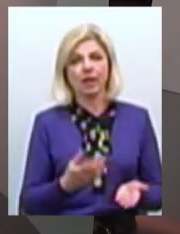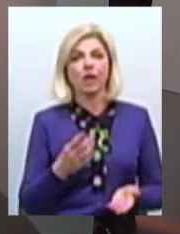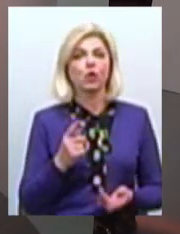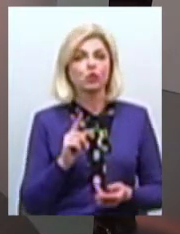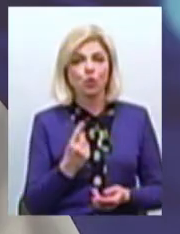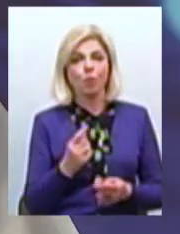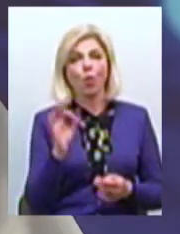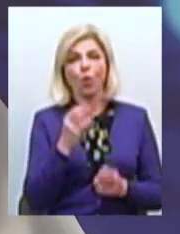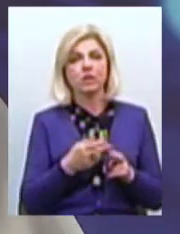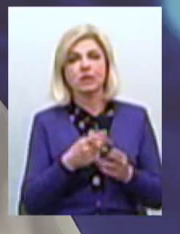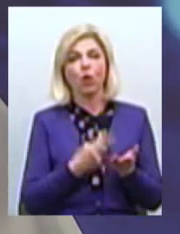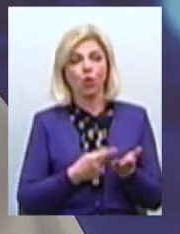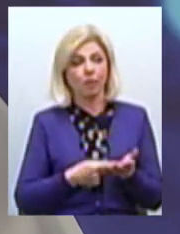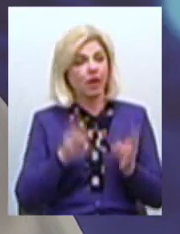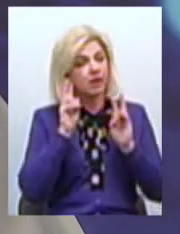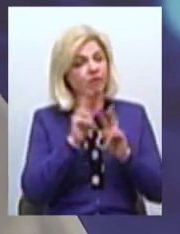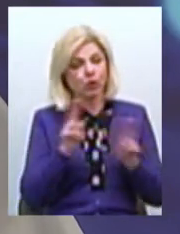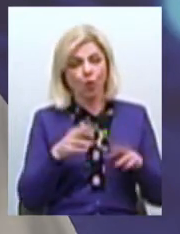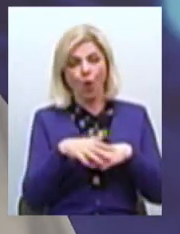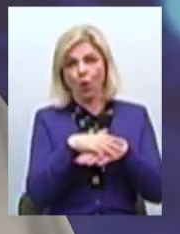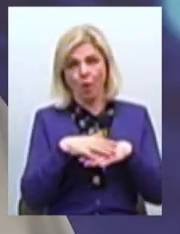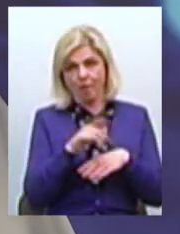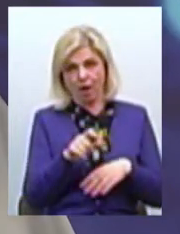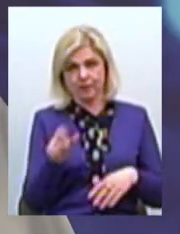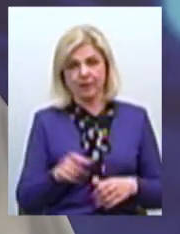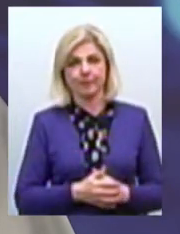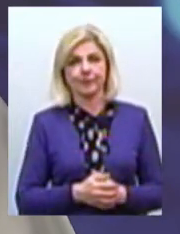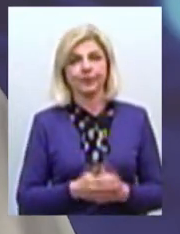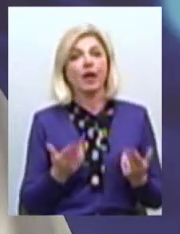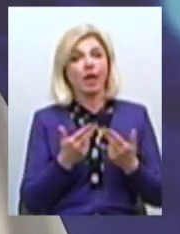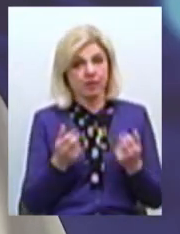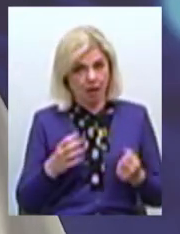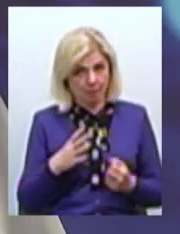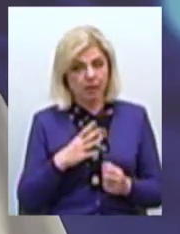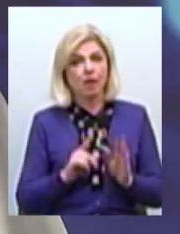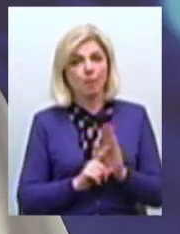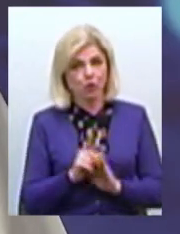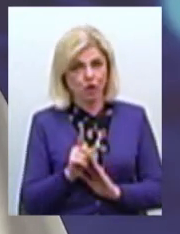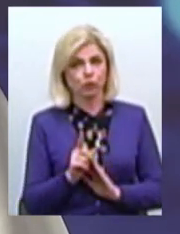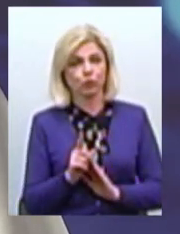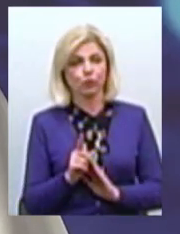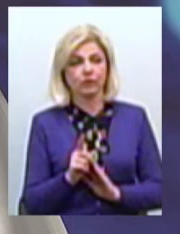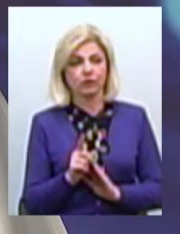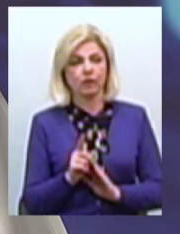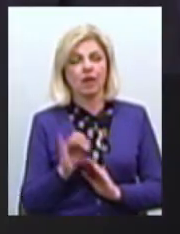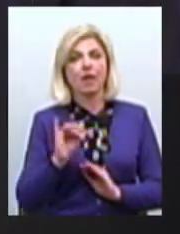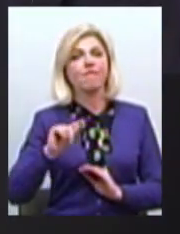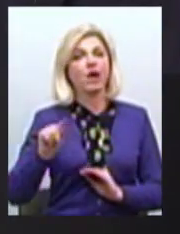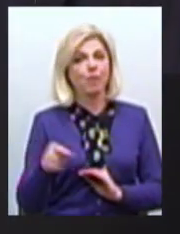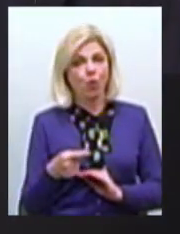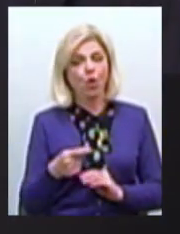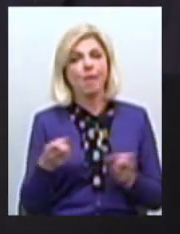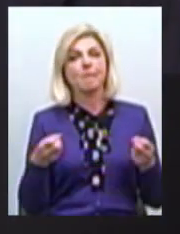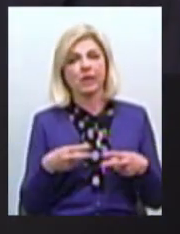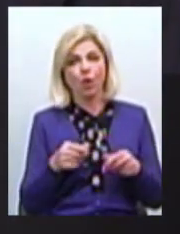ці аргументи невідомо громадськості? Так, була спочатку і вимога профільної